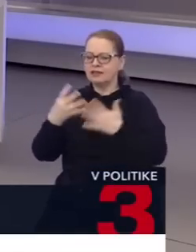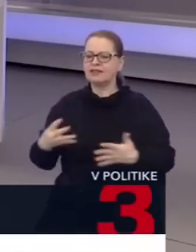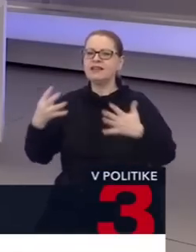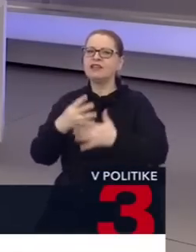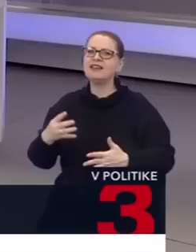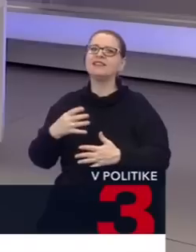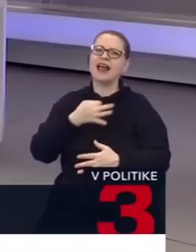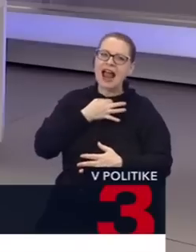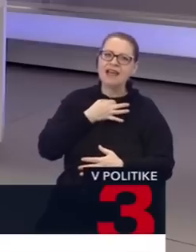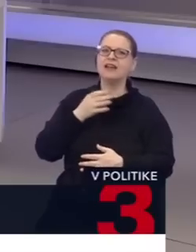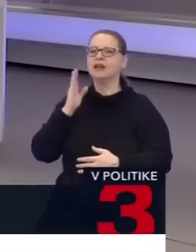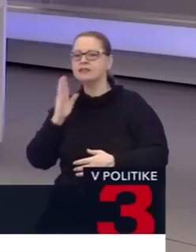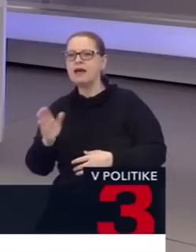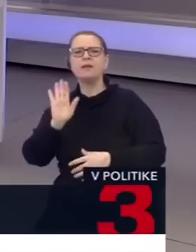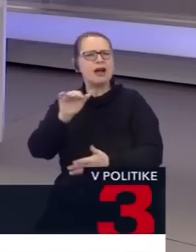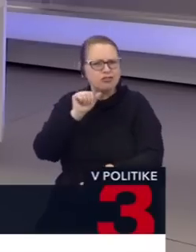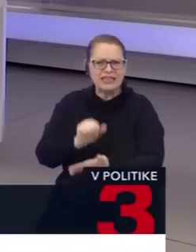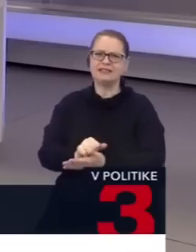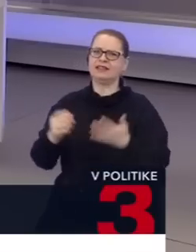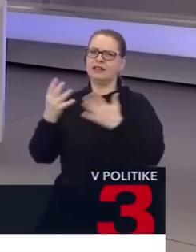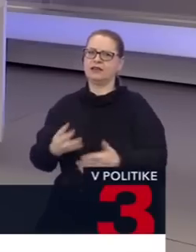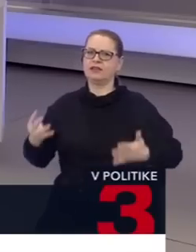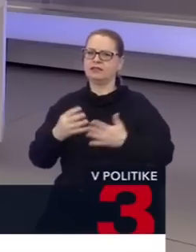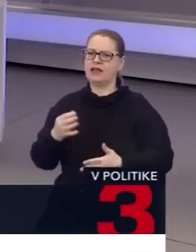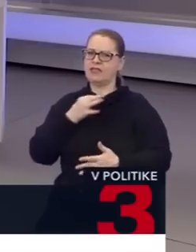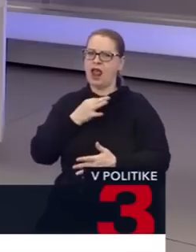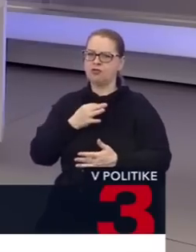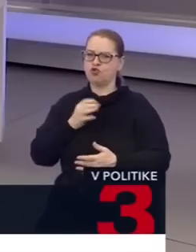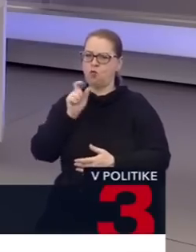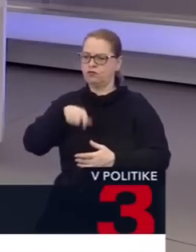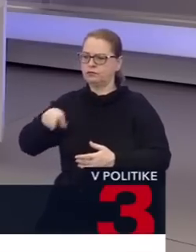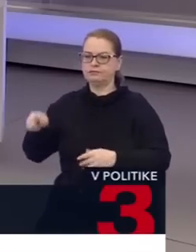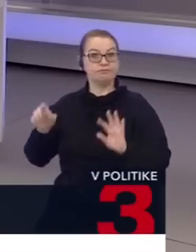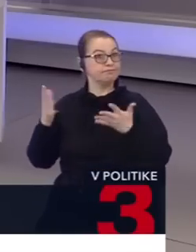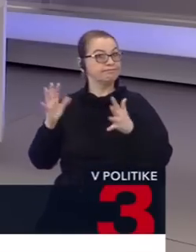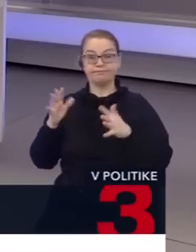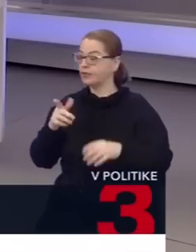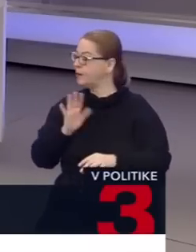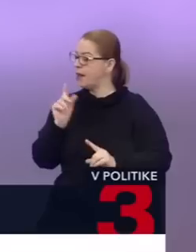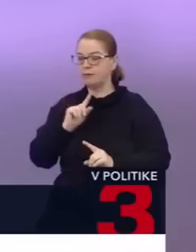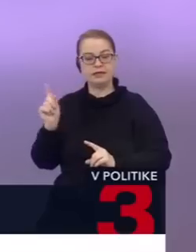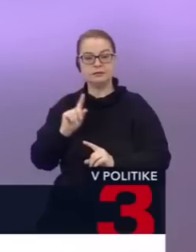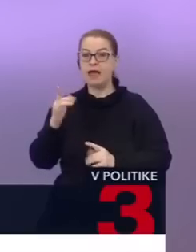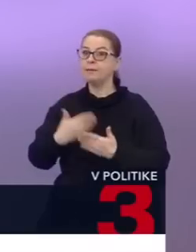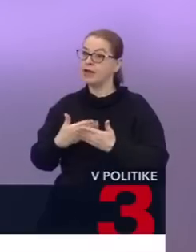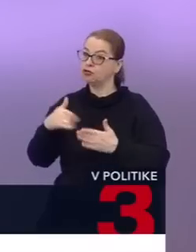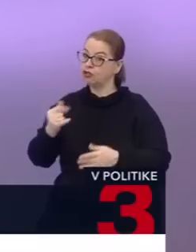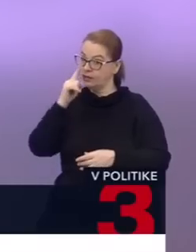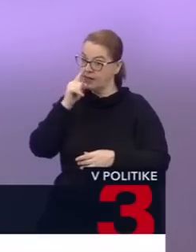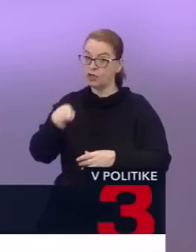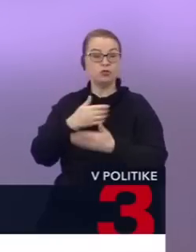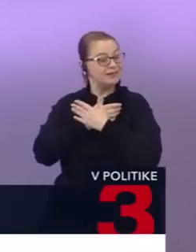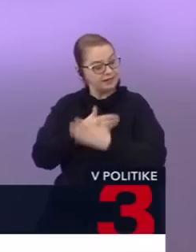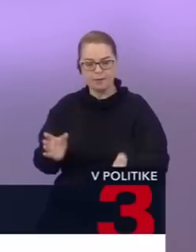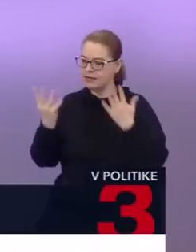smer a mali by ste istých 90 hlasov? No nemali by ste. A to je to dôležité povedať. Povedzte. Pretože na jún dnes nemáte